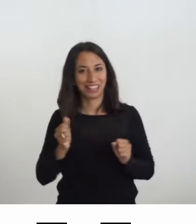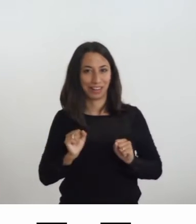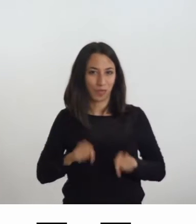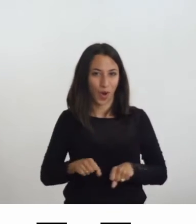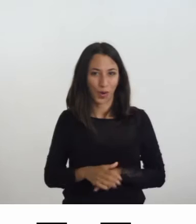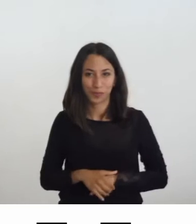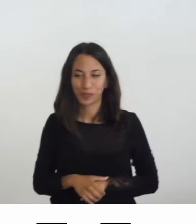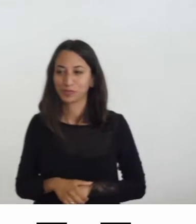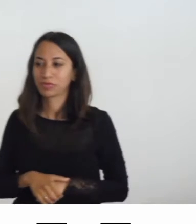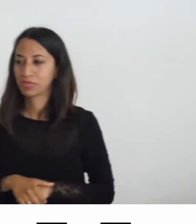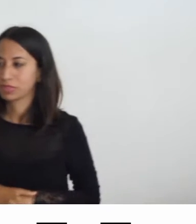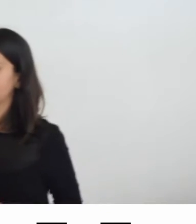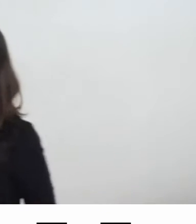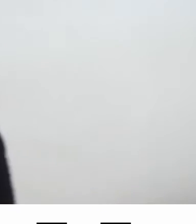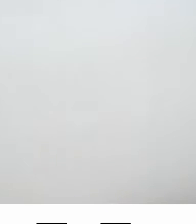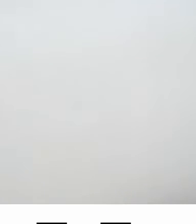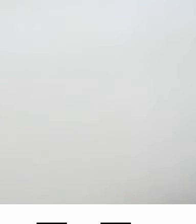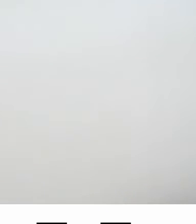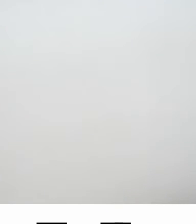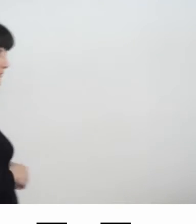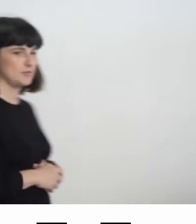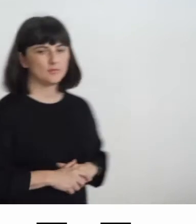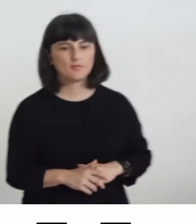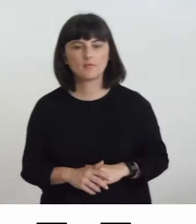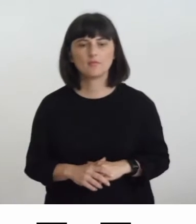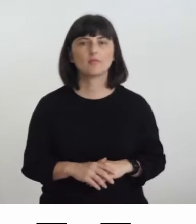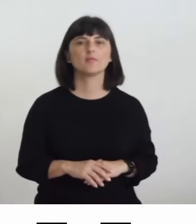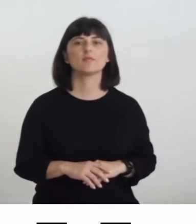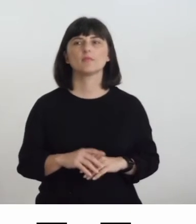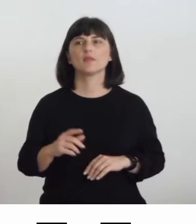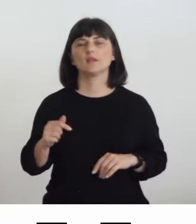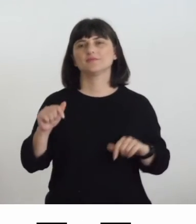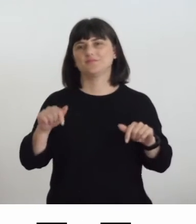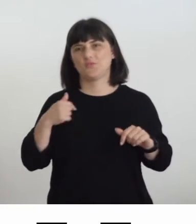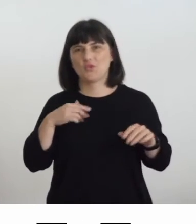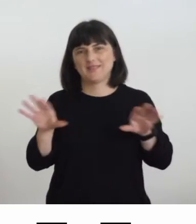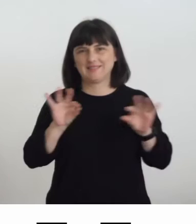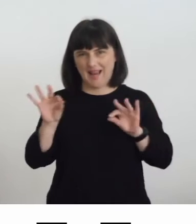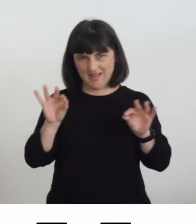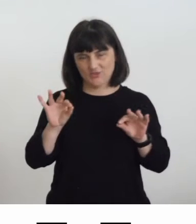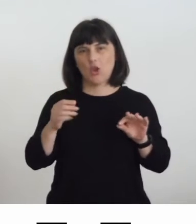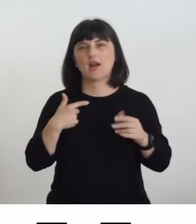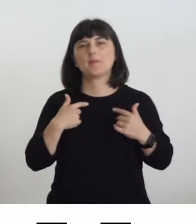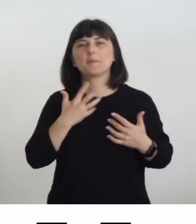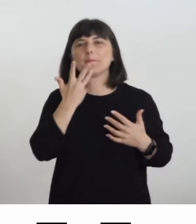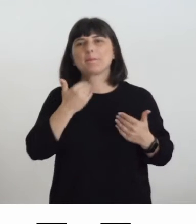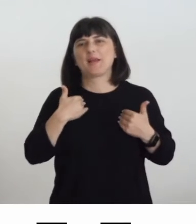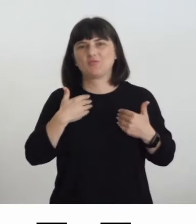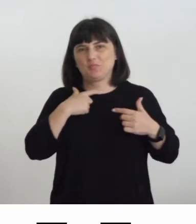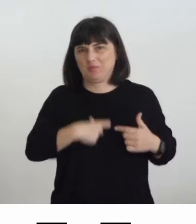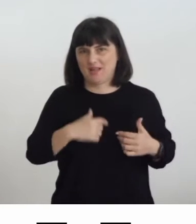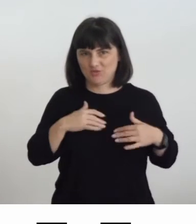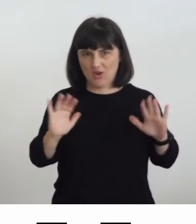Mostra successiva, prendete questa selezione come una selezione molto personale ma che a me comunque mi ha